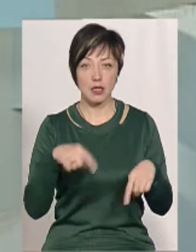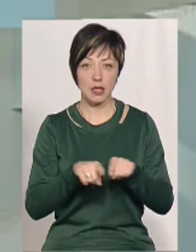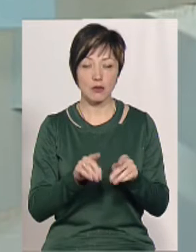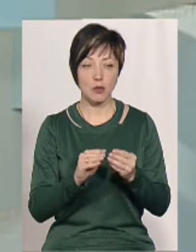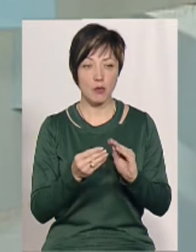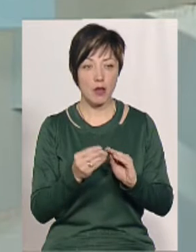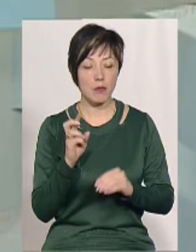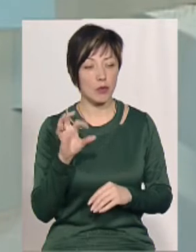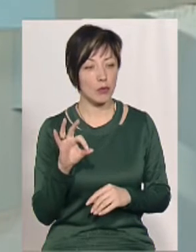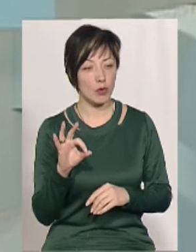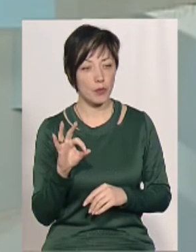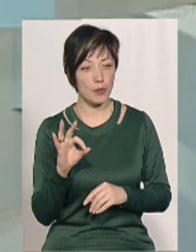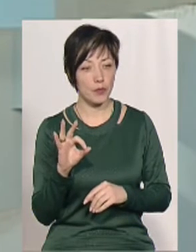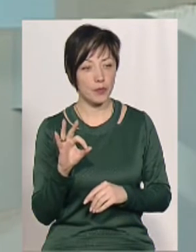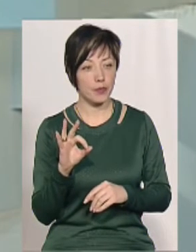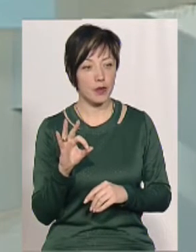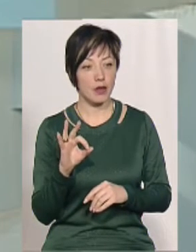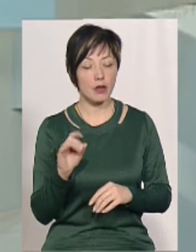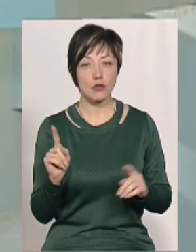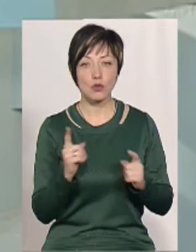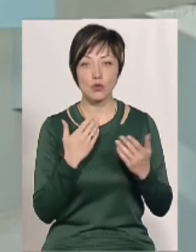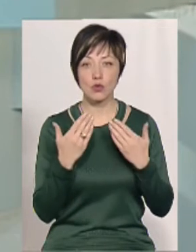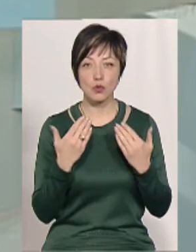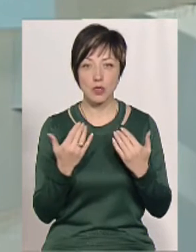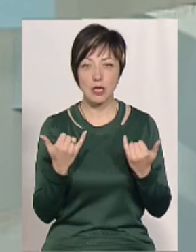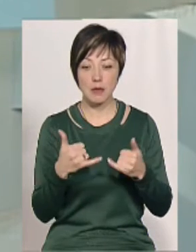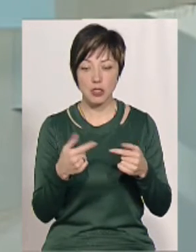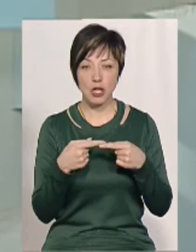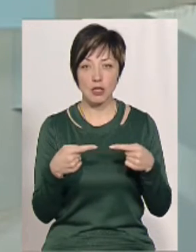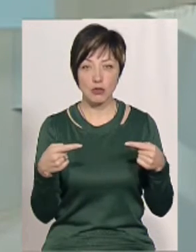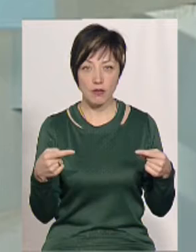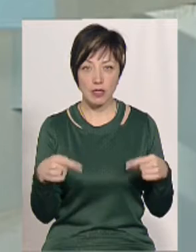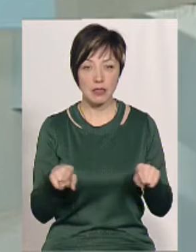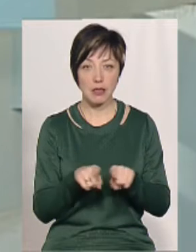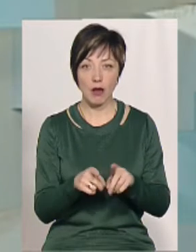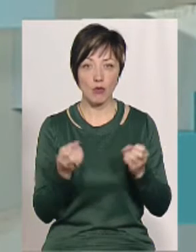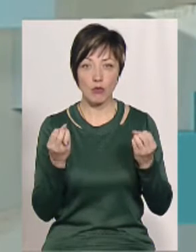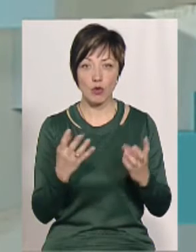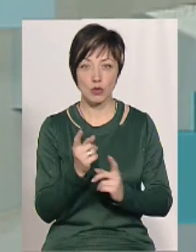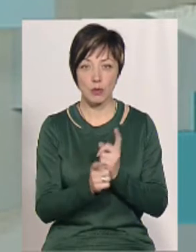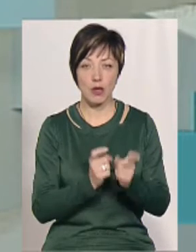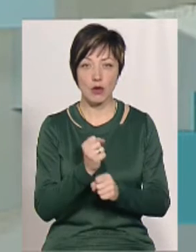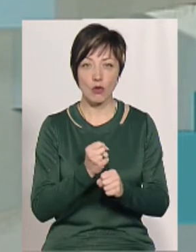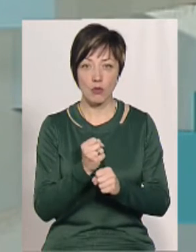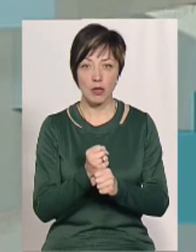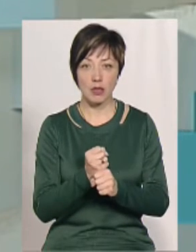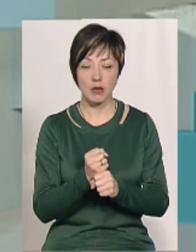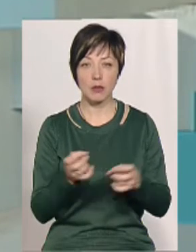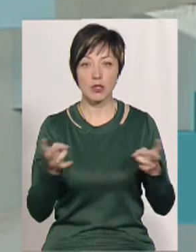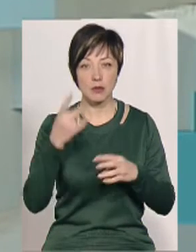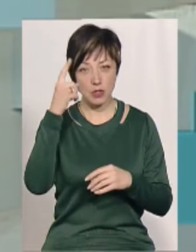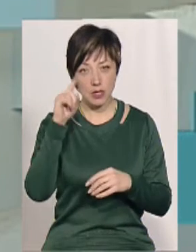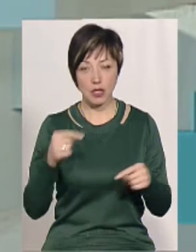також є проблема, тому що, що стосується хімічних речовин, то не так просто її переробити, утилізувати, тому